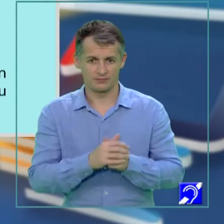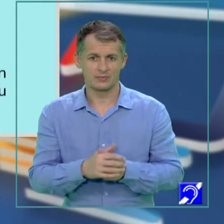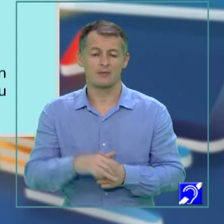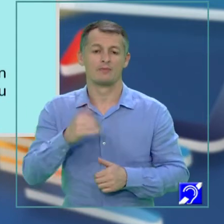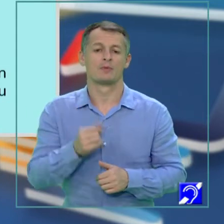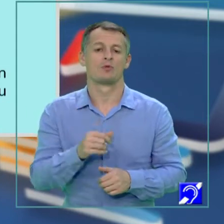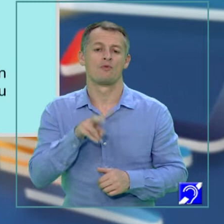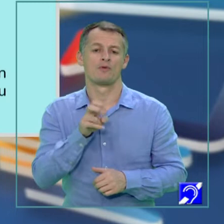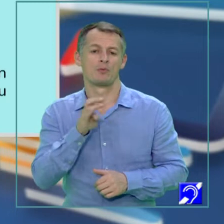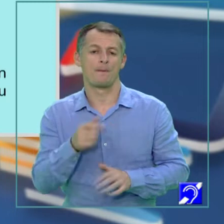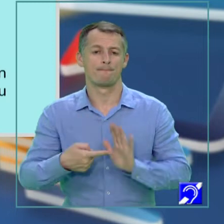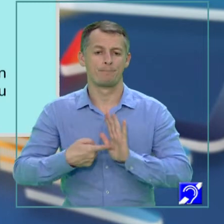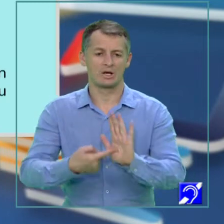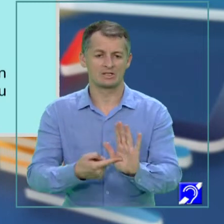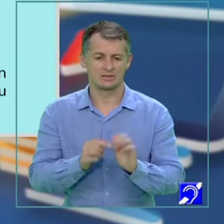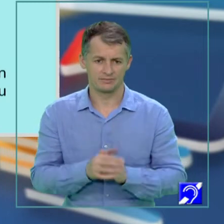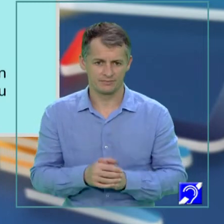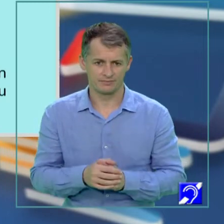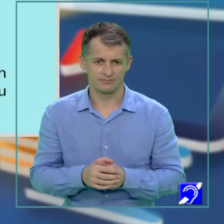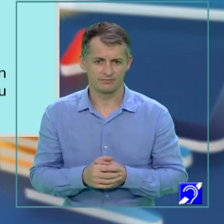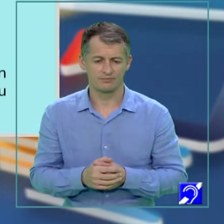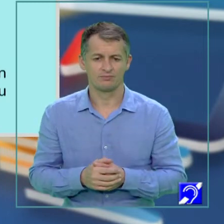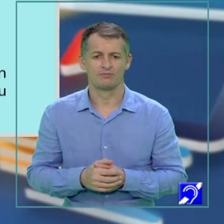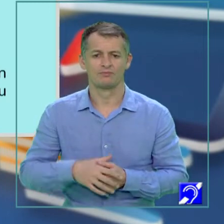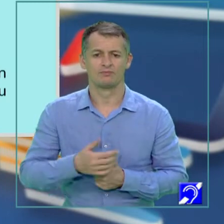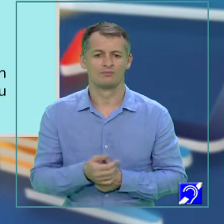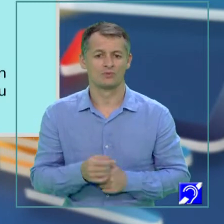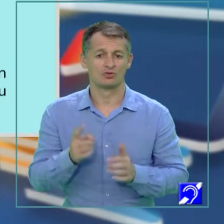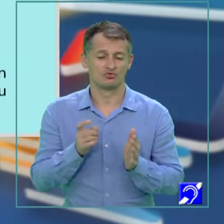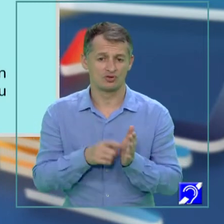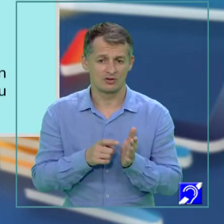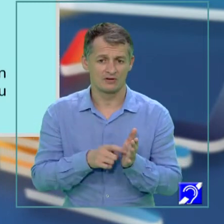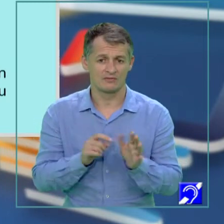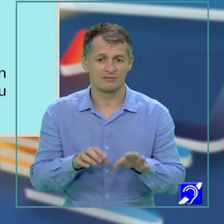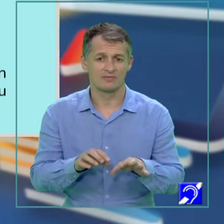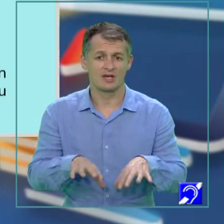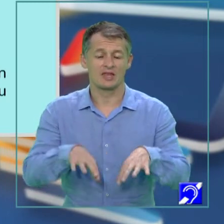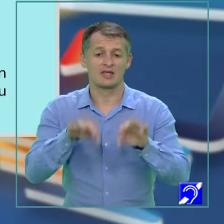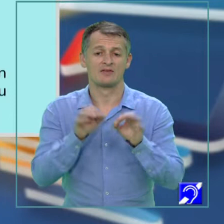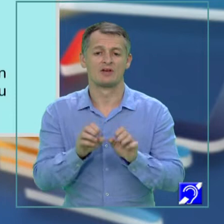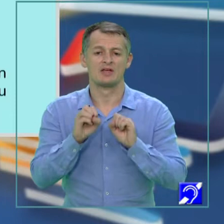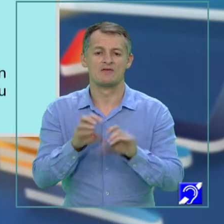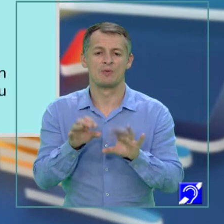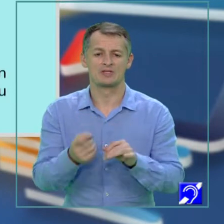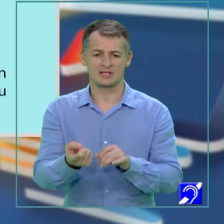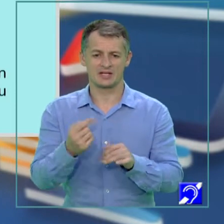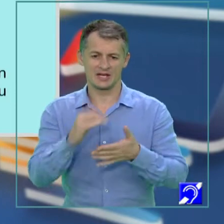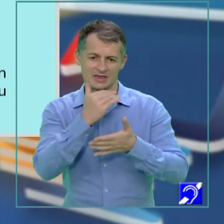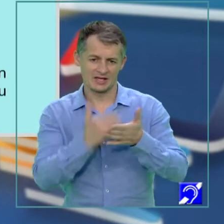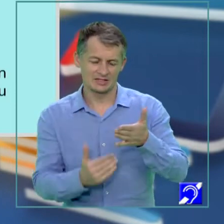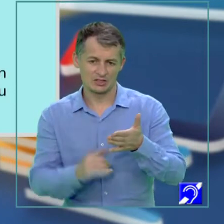prezintă, solicită identificarea unor informații din text și